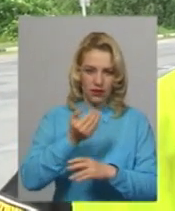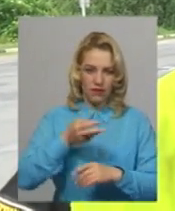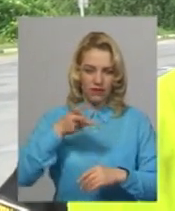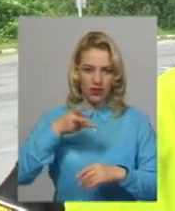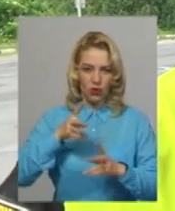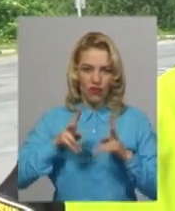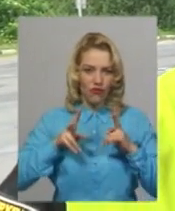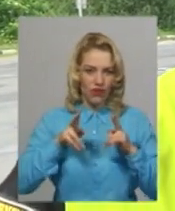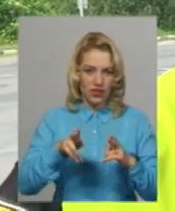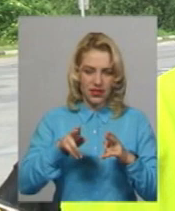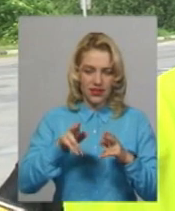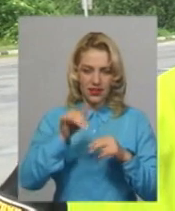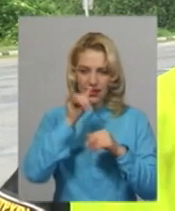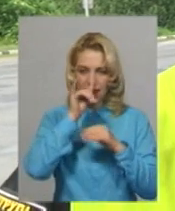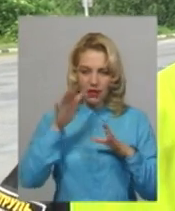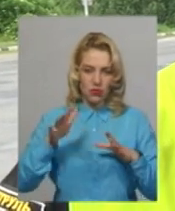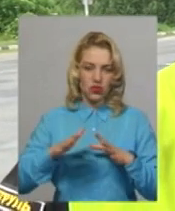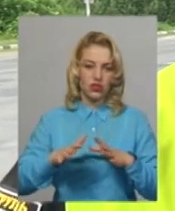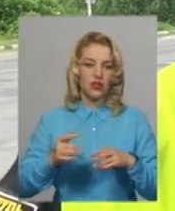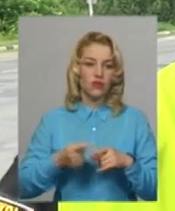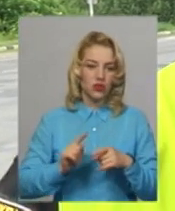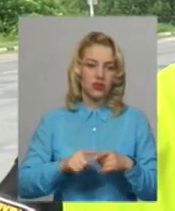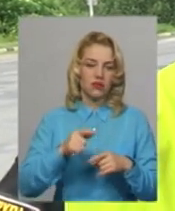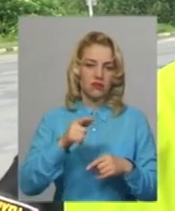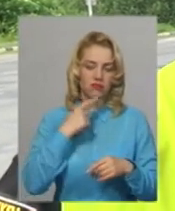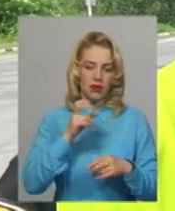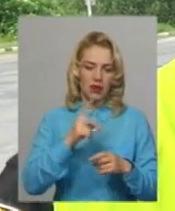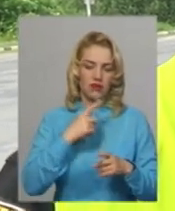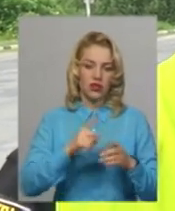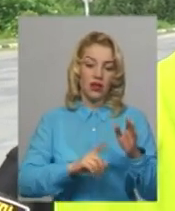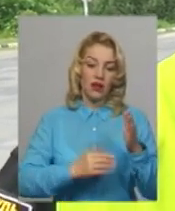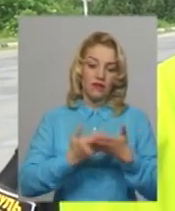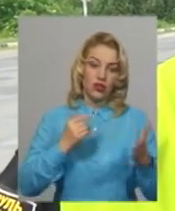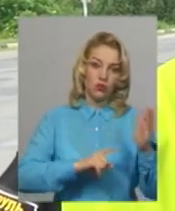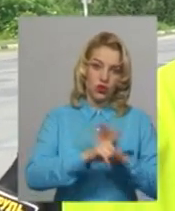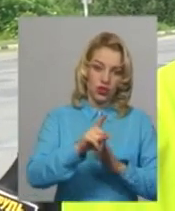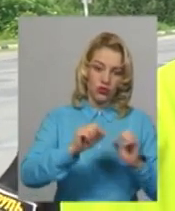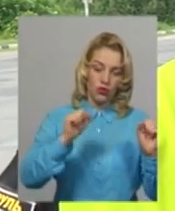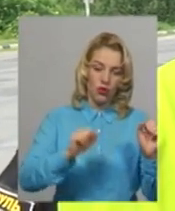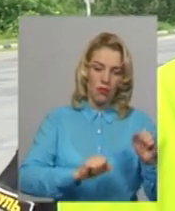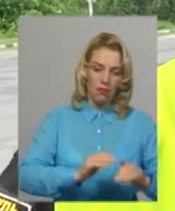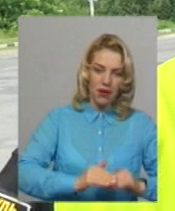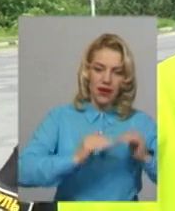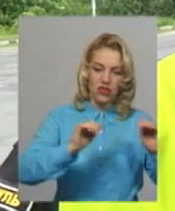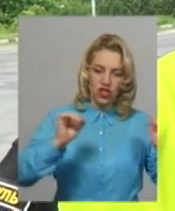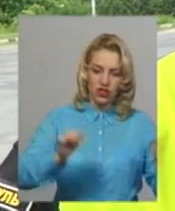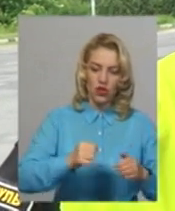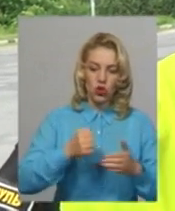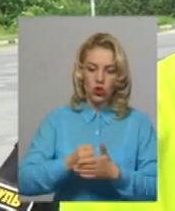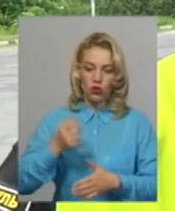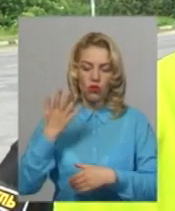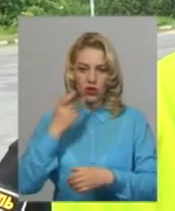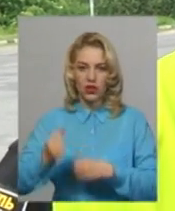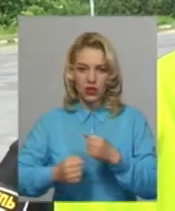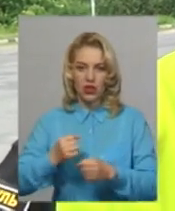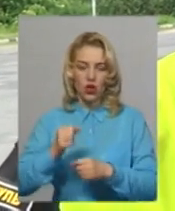Вирізати будь-які уривки з нього також неможливо. Грубо кажучи, від початку перевищення швидкості до моменту, коли автомобіль доїжджає, робиться